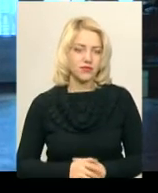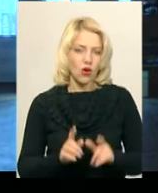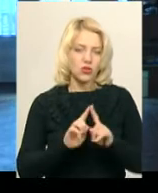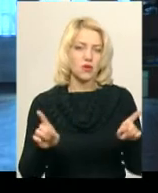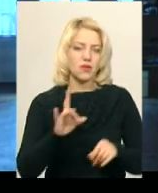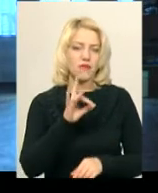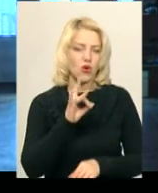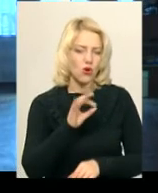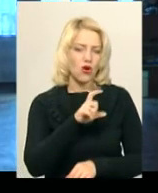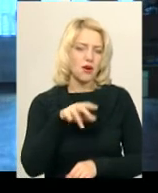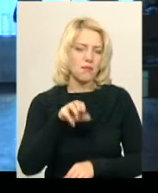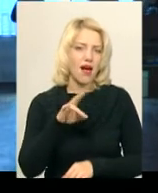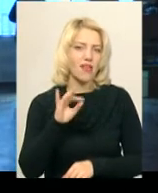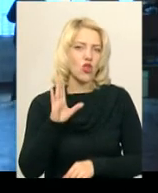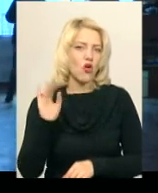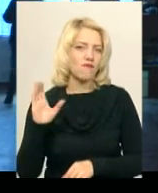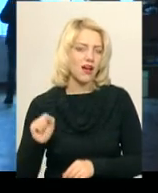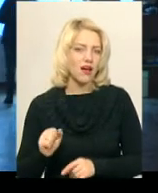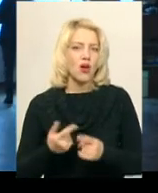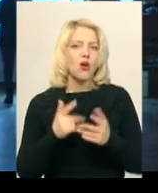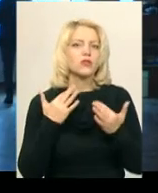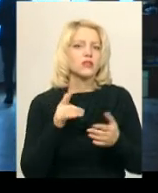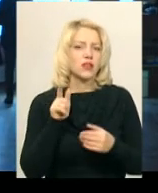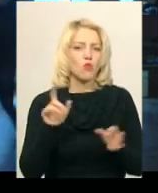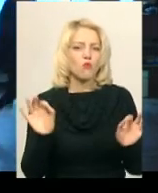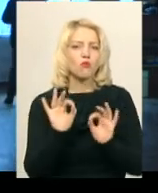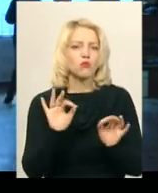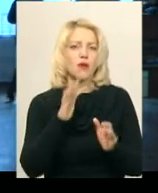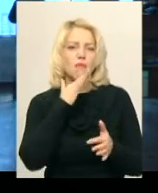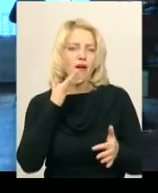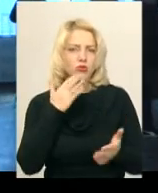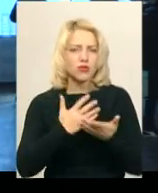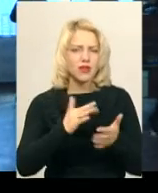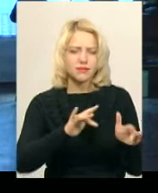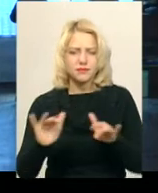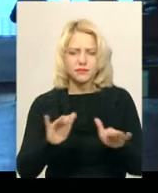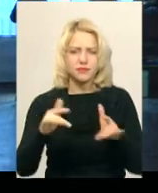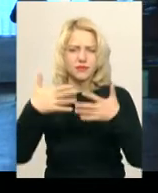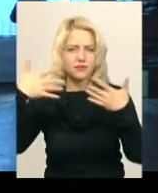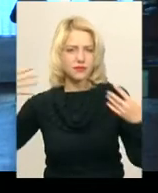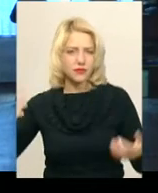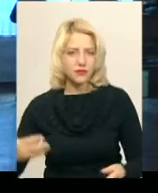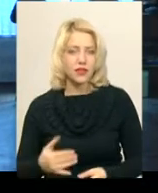Рахманінов, оскільки в його музиці дуже багато поліфонії, і